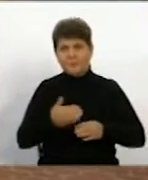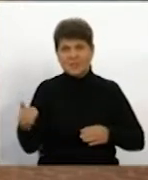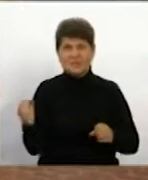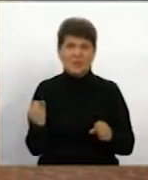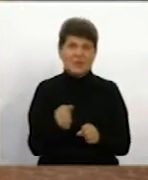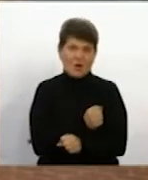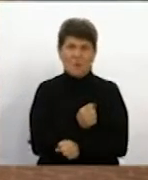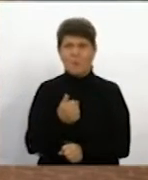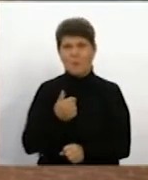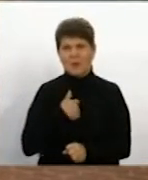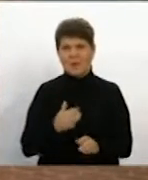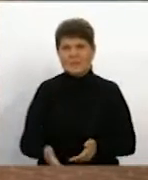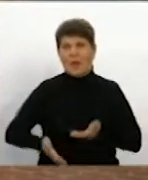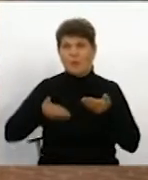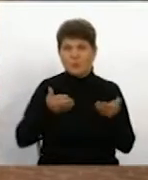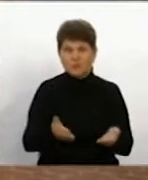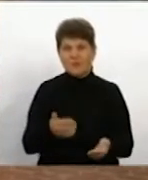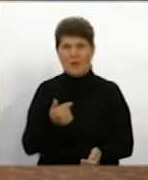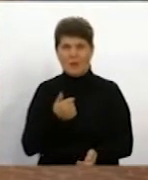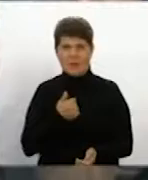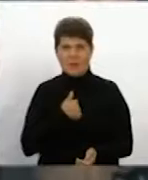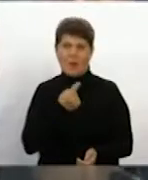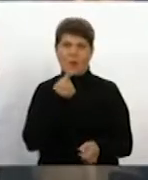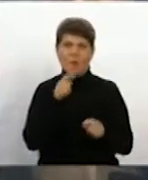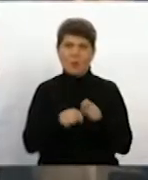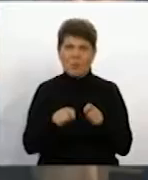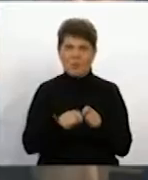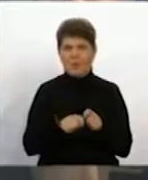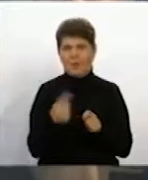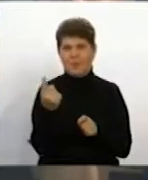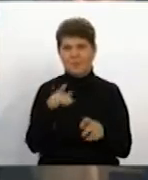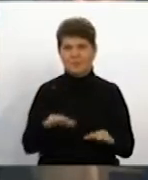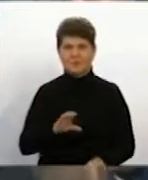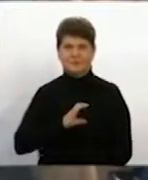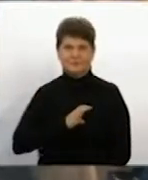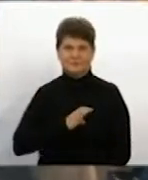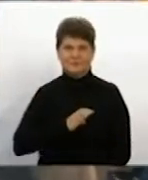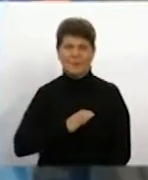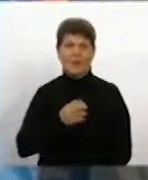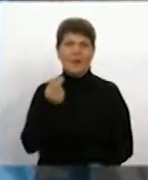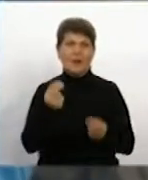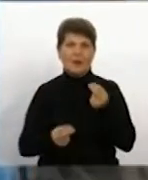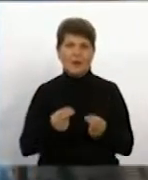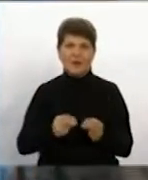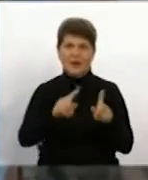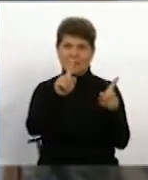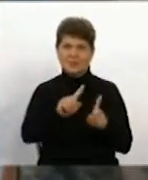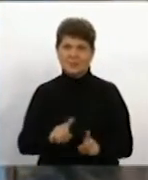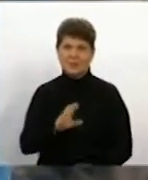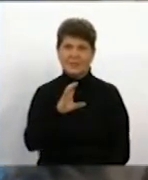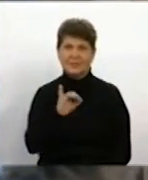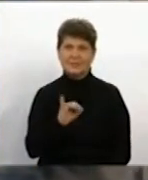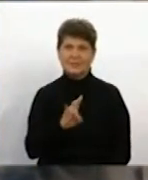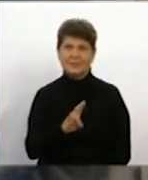відбіркові випробування, а потім посів перше місце на спартакіаді. У гирювому спорту змагатиметься і закарпатець Віталій Симканич.